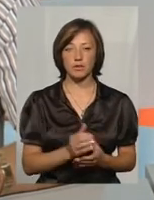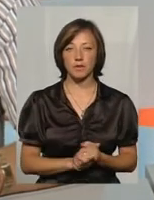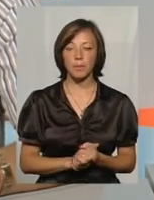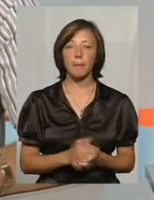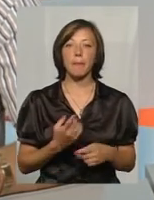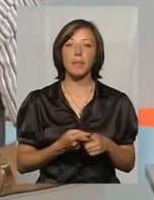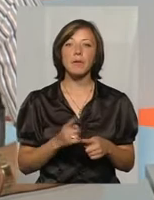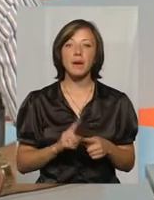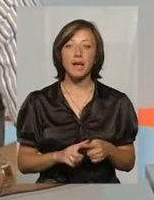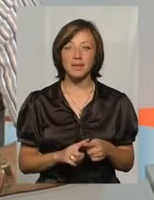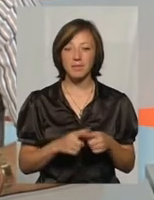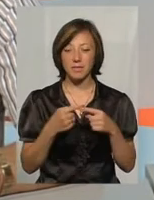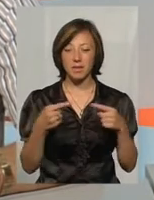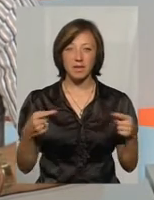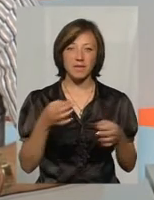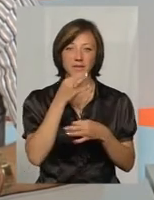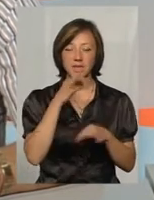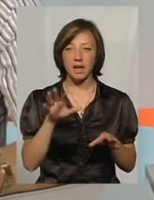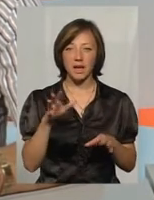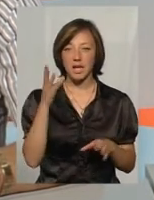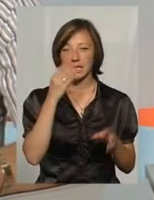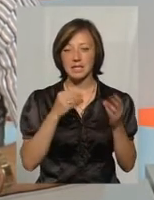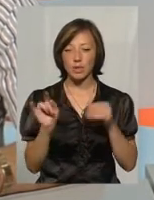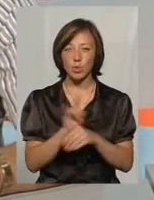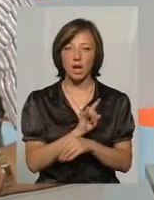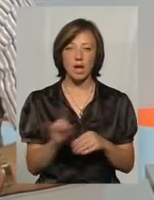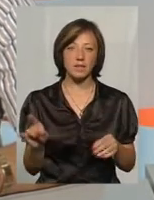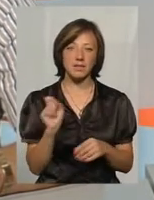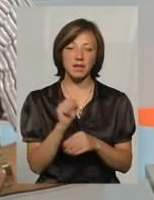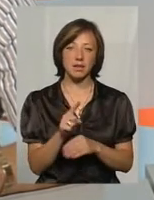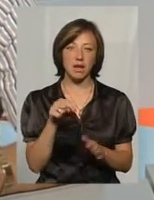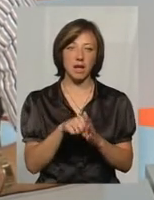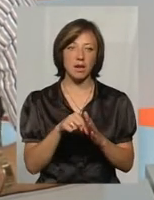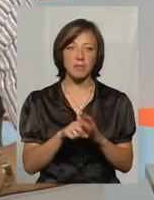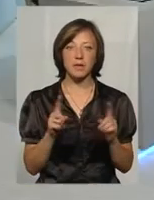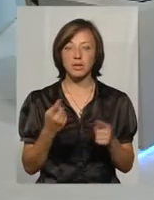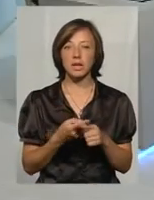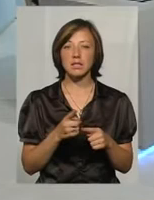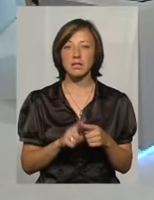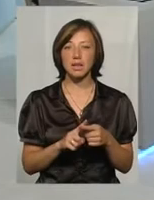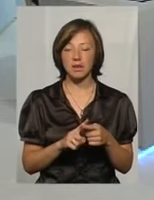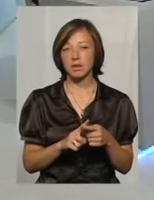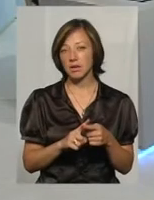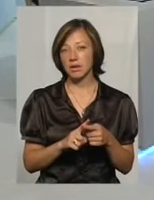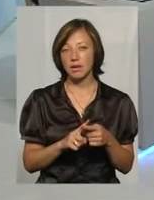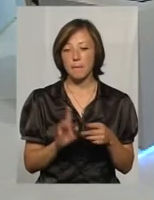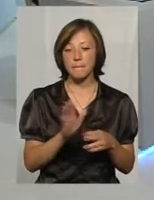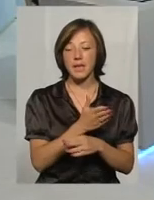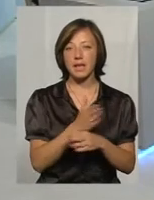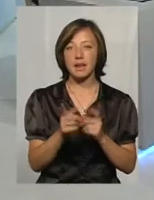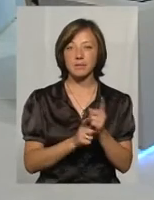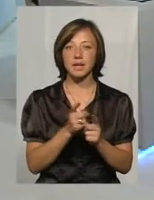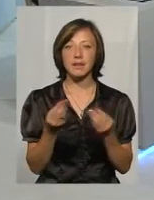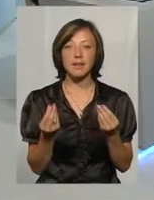Тому ці інсинуації часто мають заказний характер, тому що підійде, безусловно, перераспределення